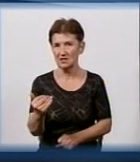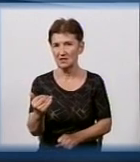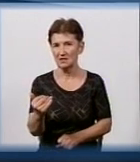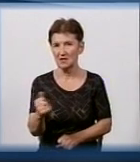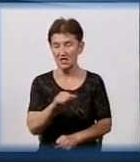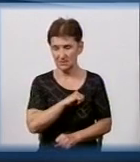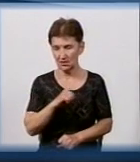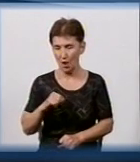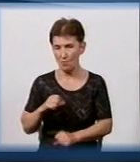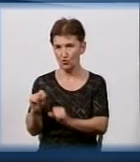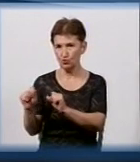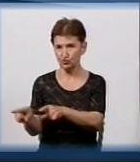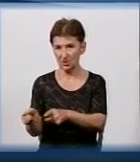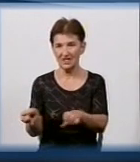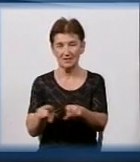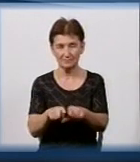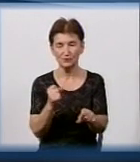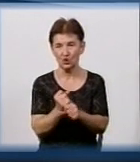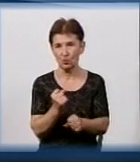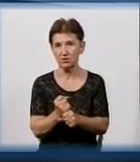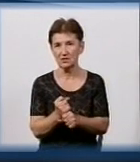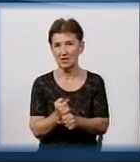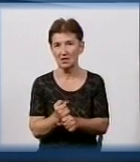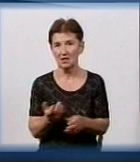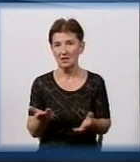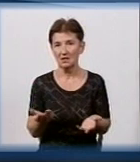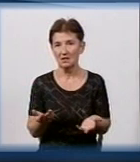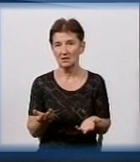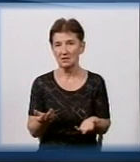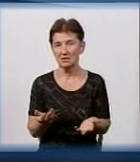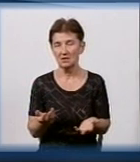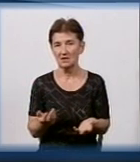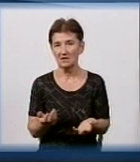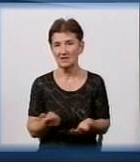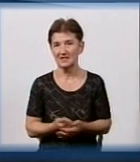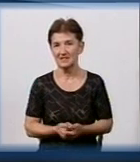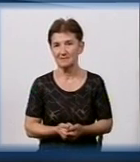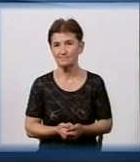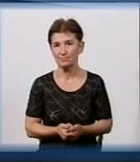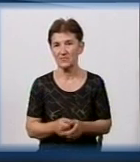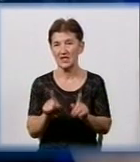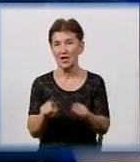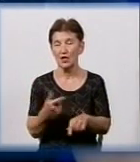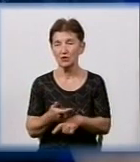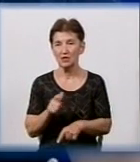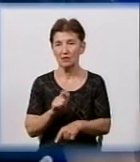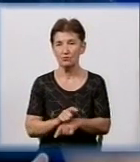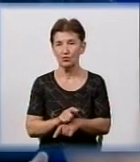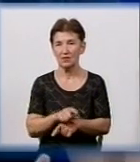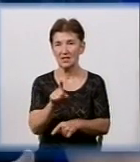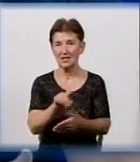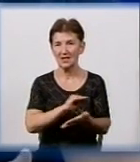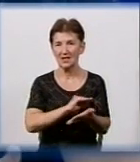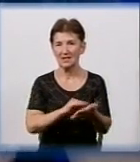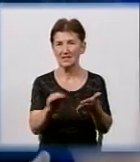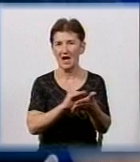самотужки це роблять і таким чином, що називається, локалізують цю проблему. Тим більше надпись наноситься, да, з